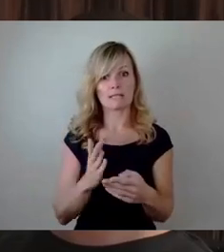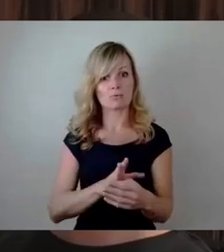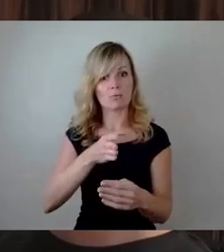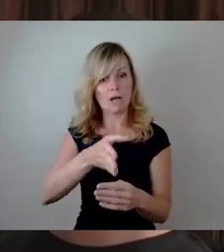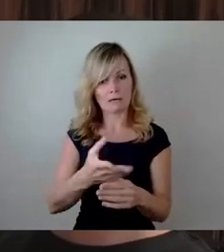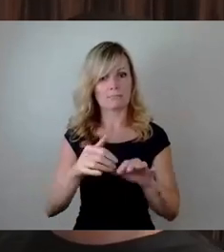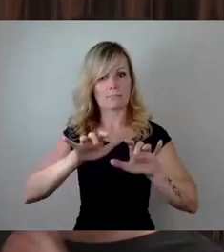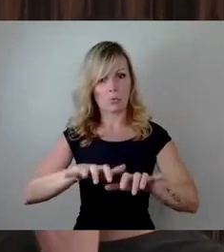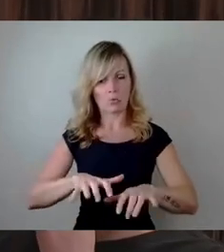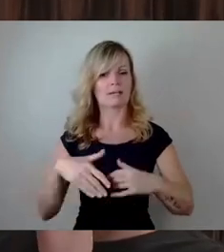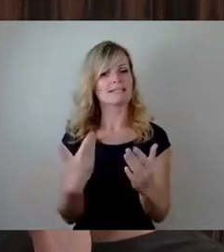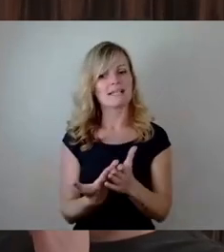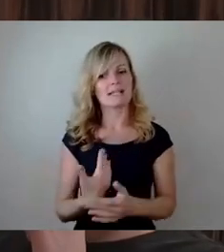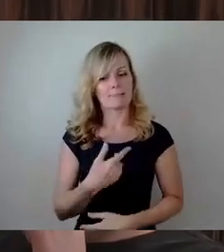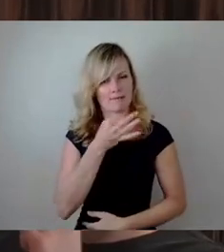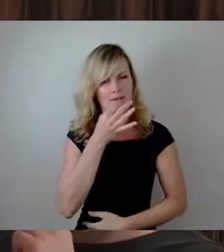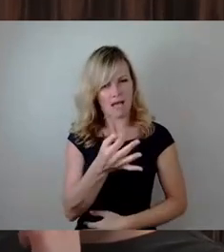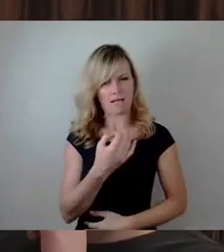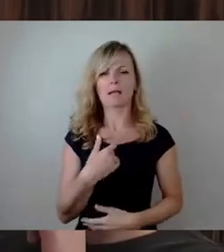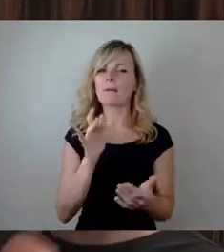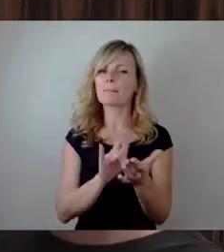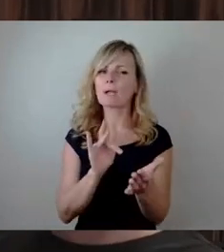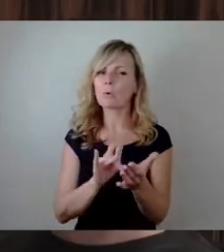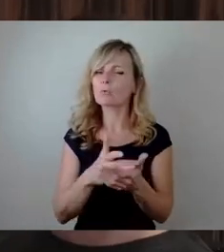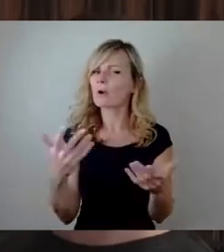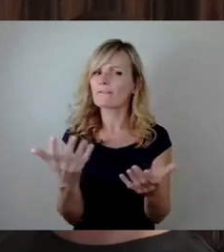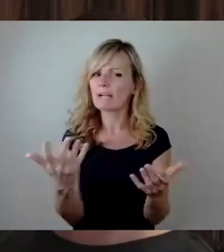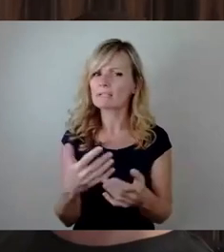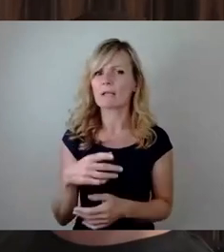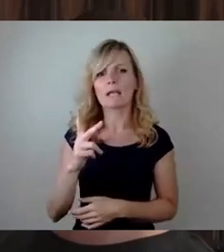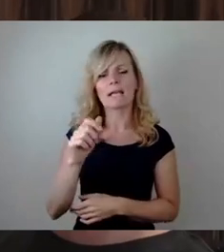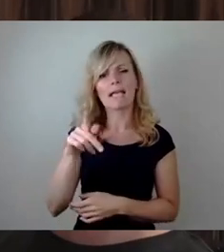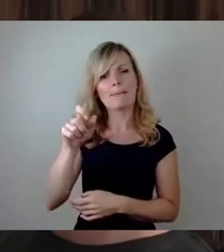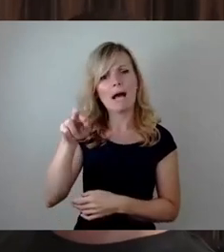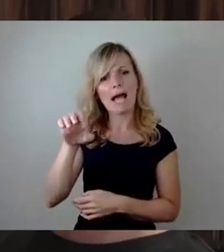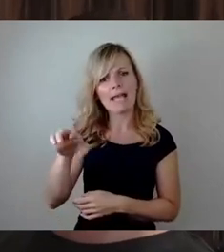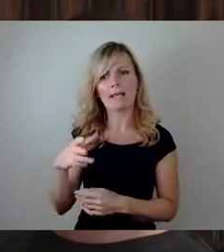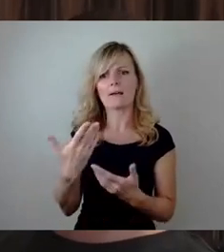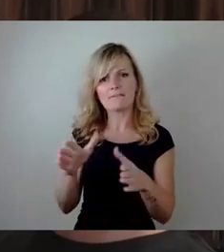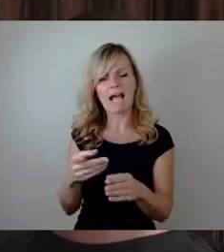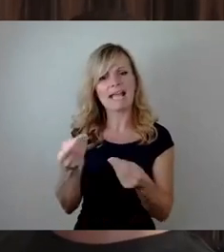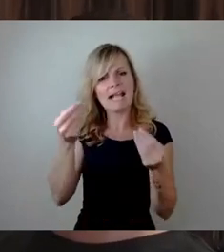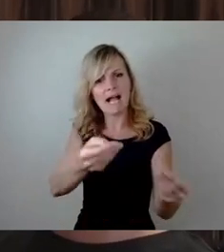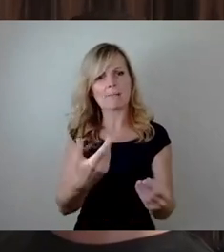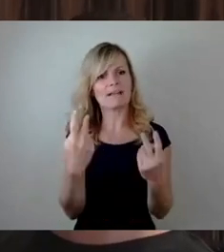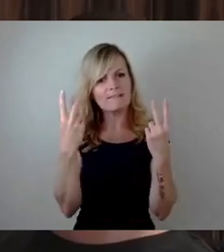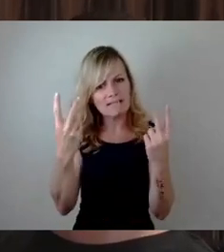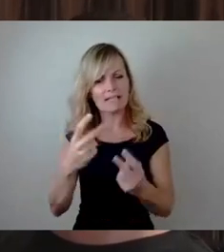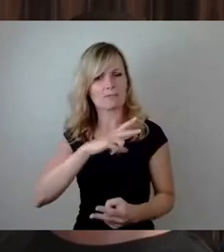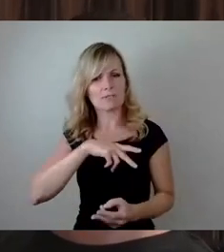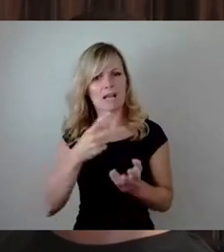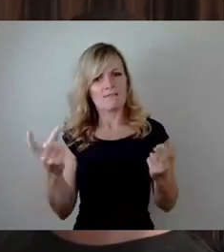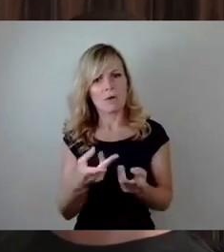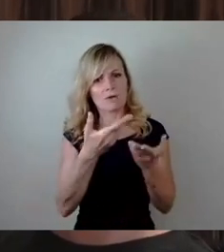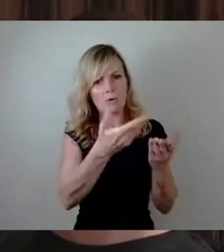kommt meine Frage, mit welcher Begründung hält die Kämmerei die Freigabe dieser wichtigen sozialen Förderung für die Stadtteile Gorbitz,